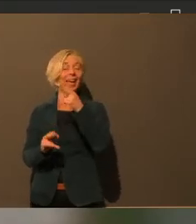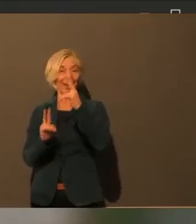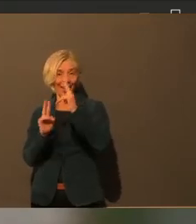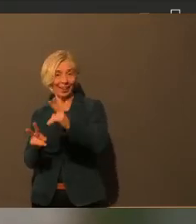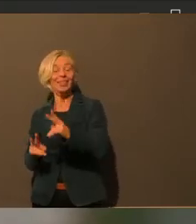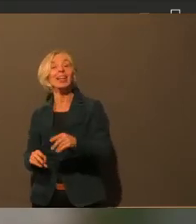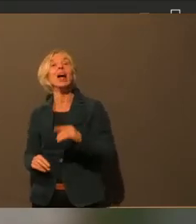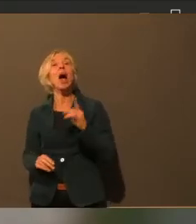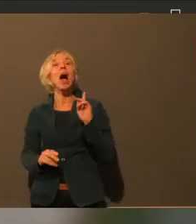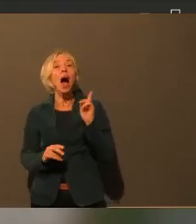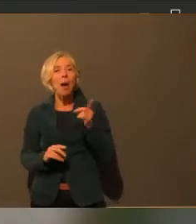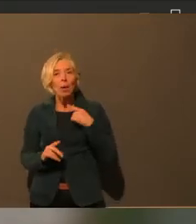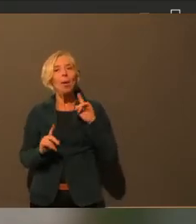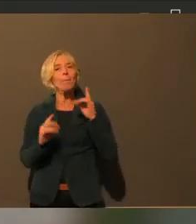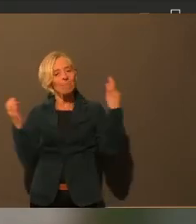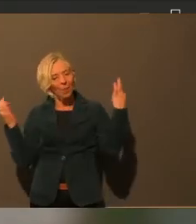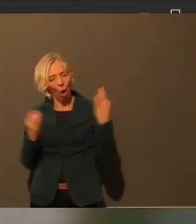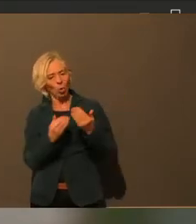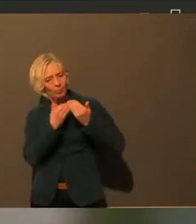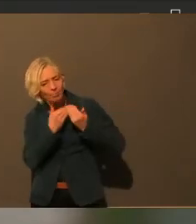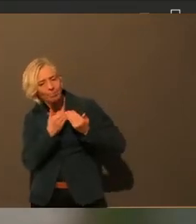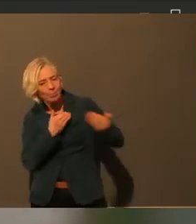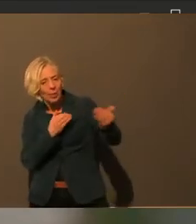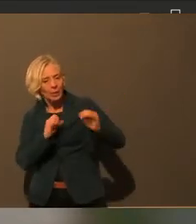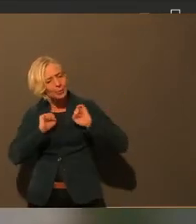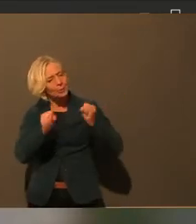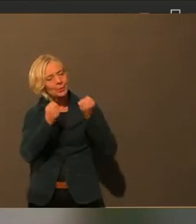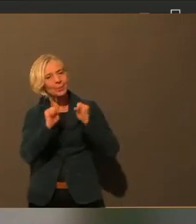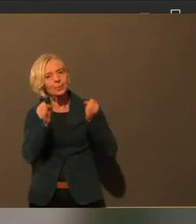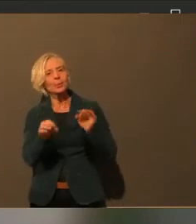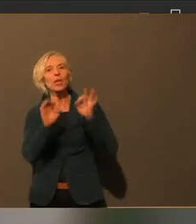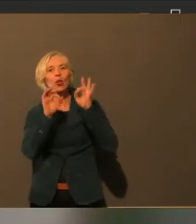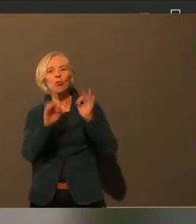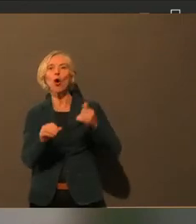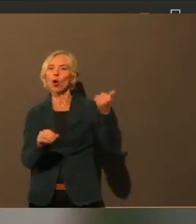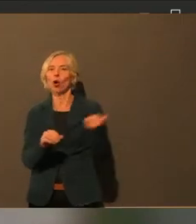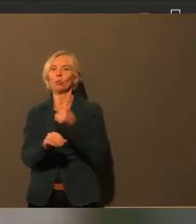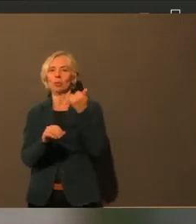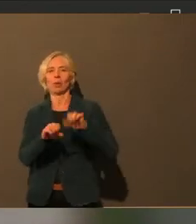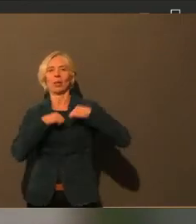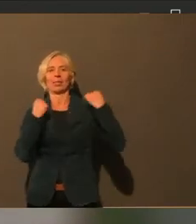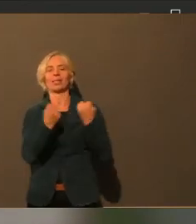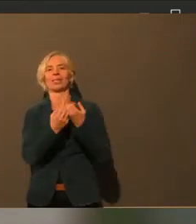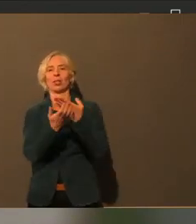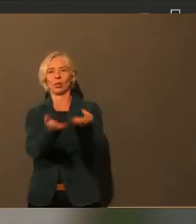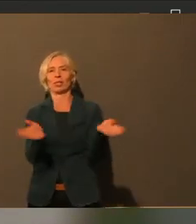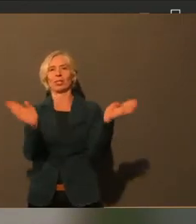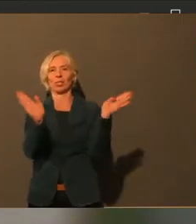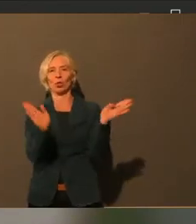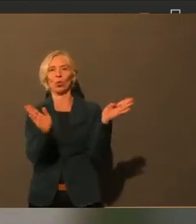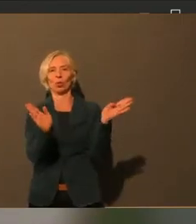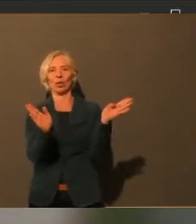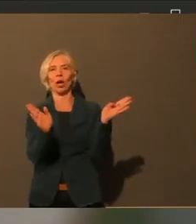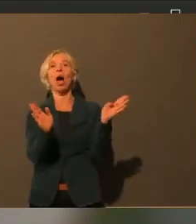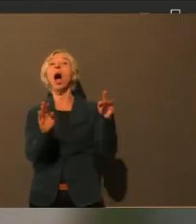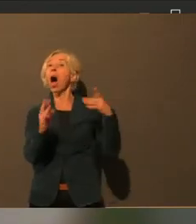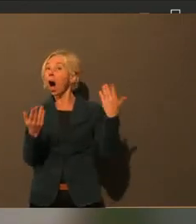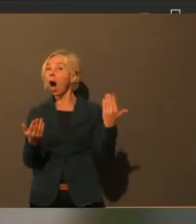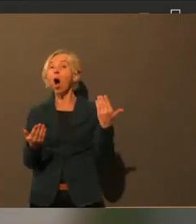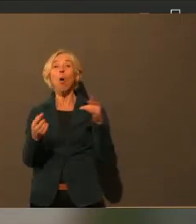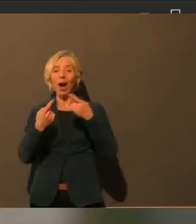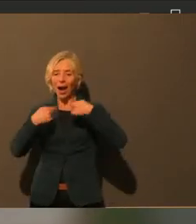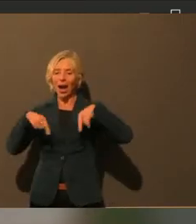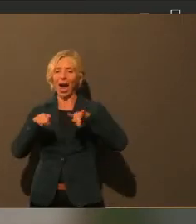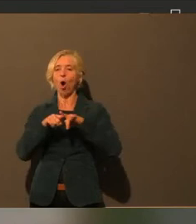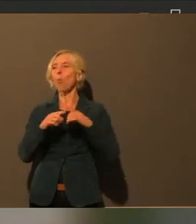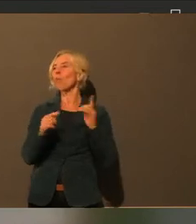aktiv wirklich in die Schulen reingehen und dann auch da was passieren. Und auch mit den externen Räumen. Ich weiß